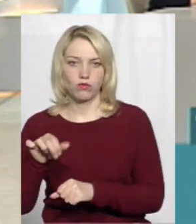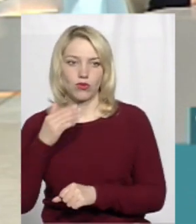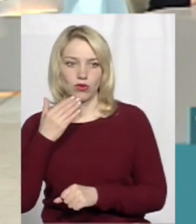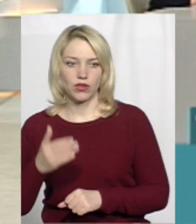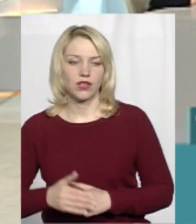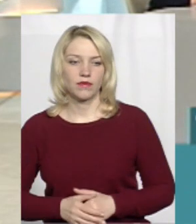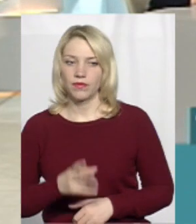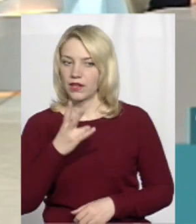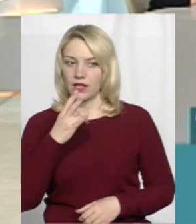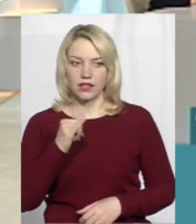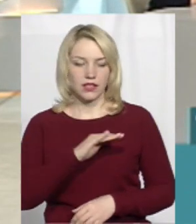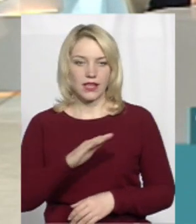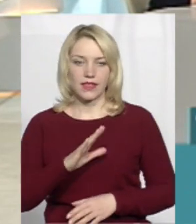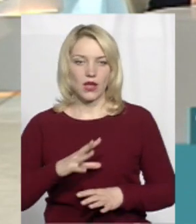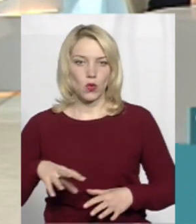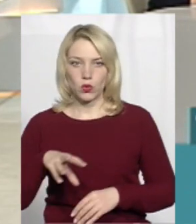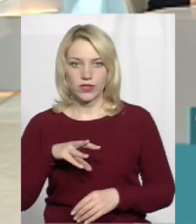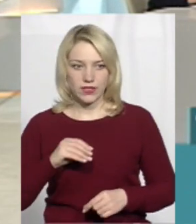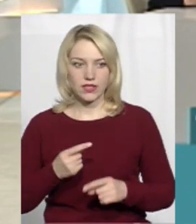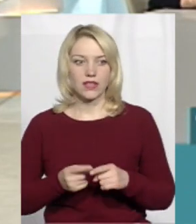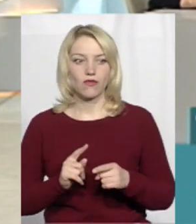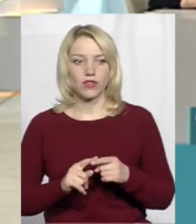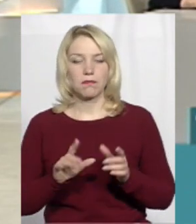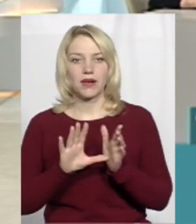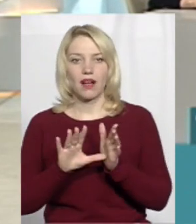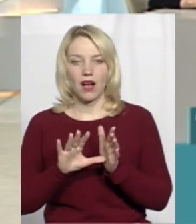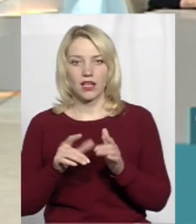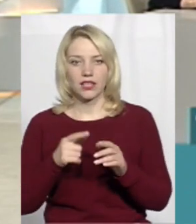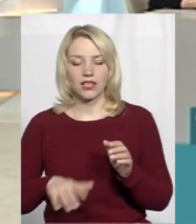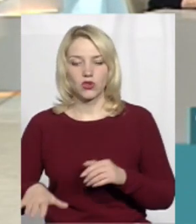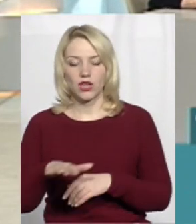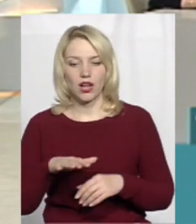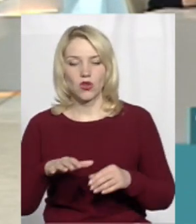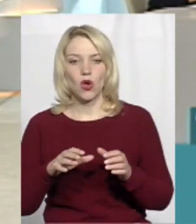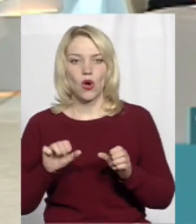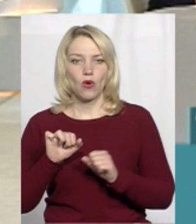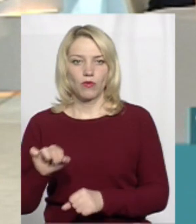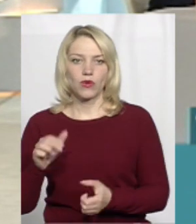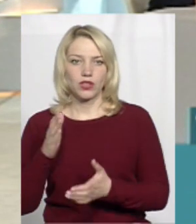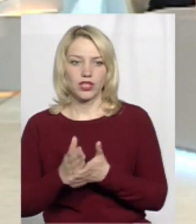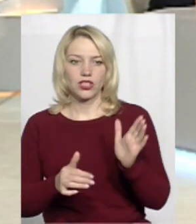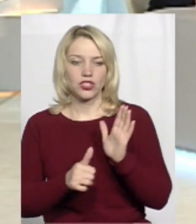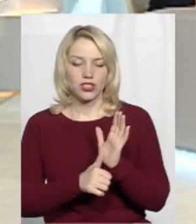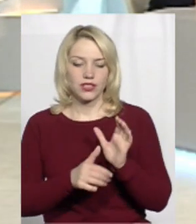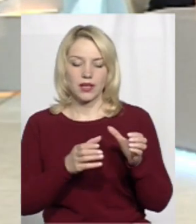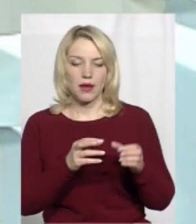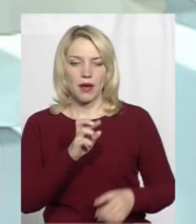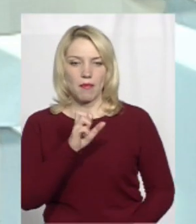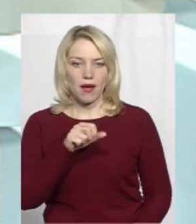Ні, вони не всі входять. Бригада територіальної оборони складається з шести батальйонів.